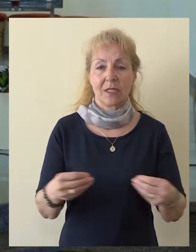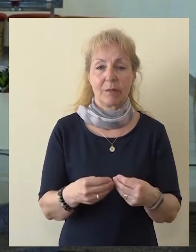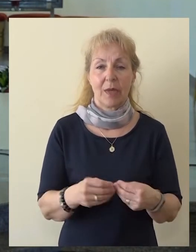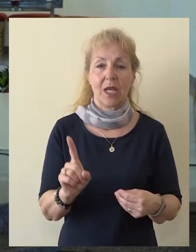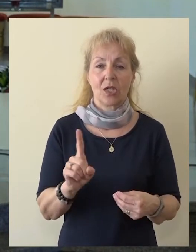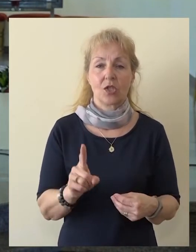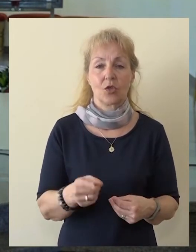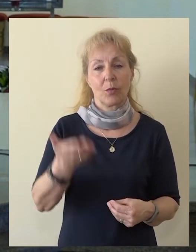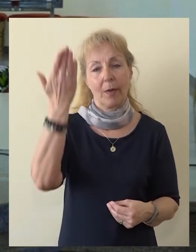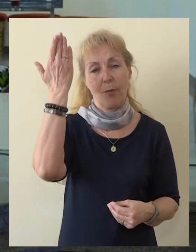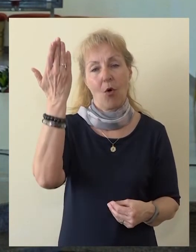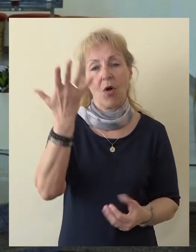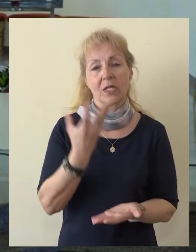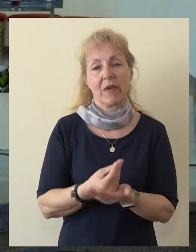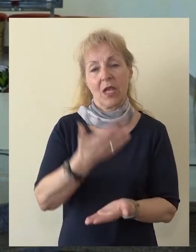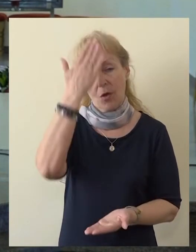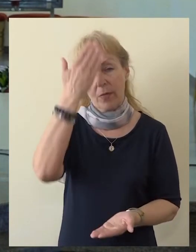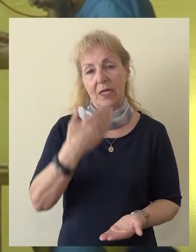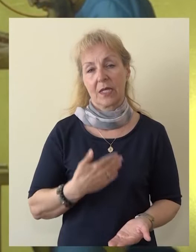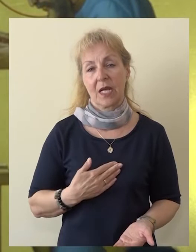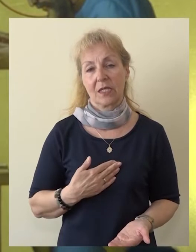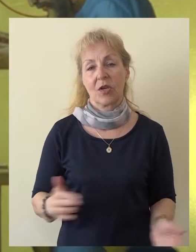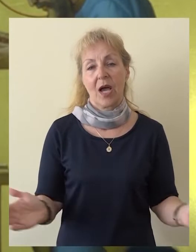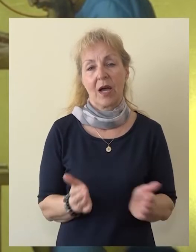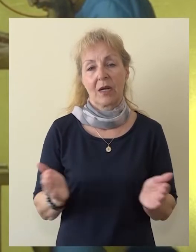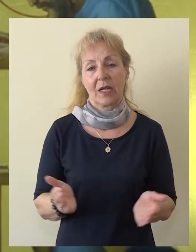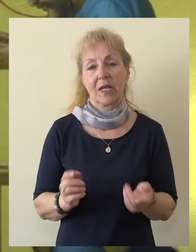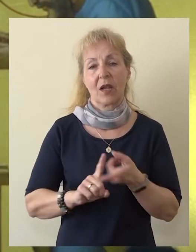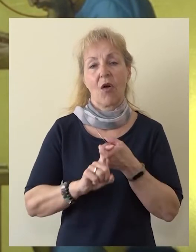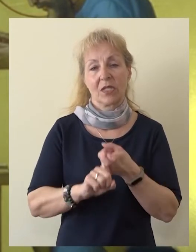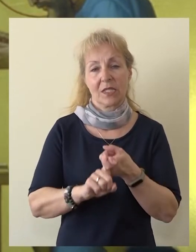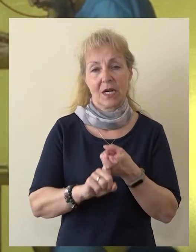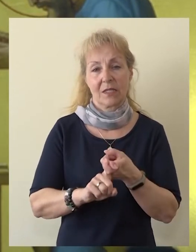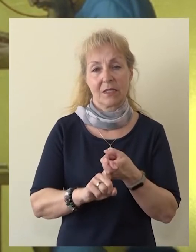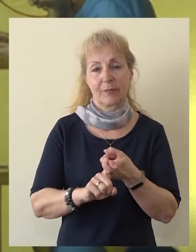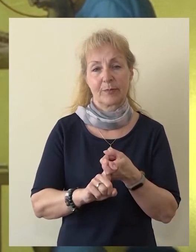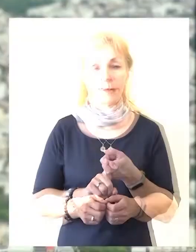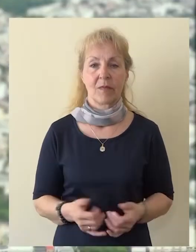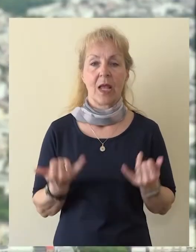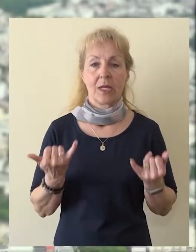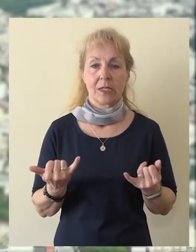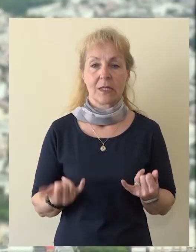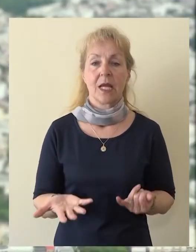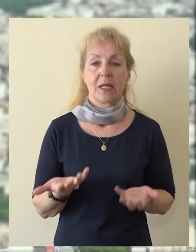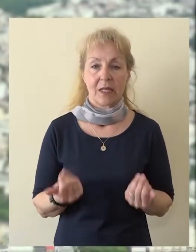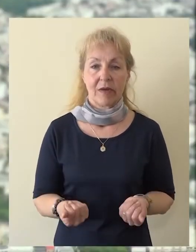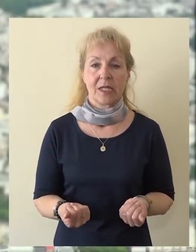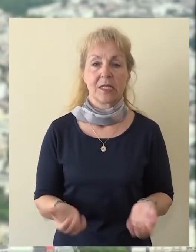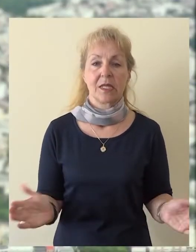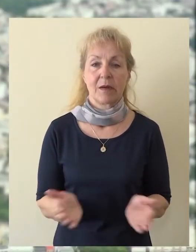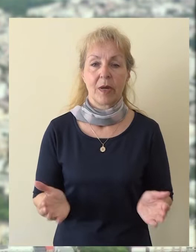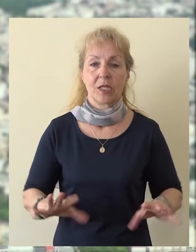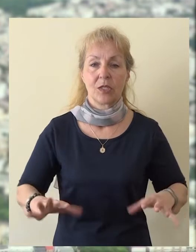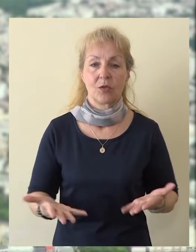і також, щоб він своєю Божою благодаттю охоронив нас від будь-якої інфекції. А зараз давайте тримати